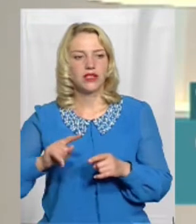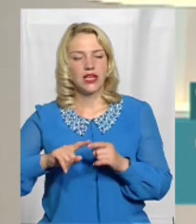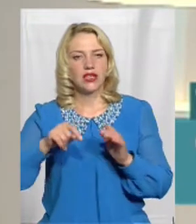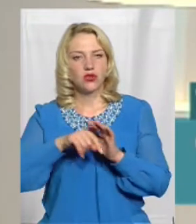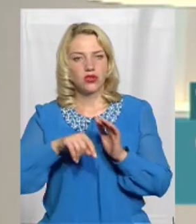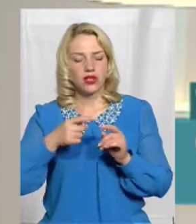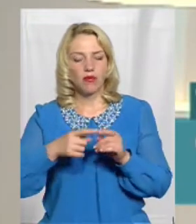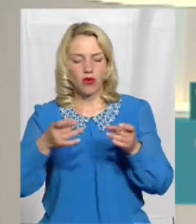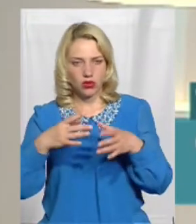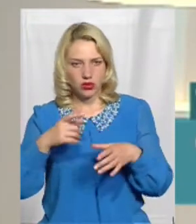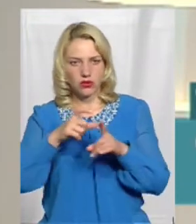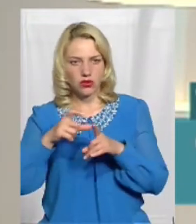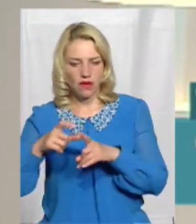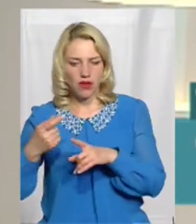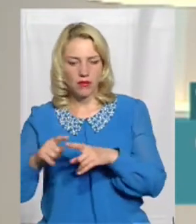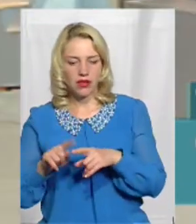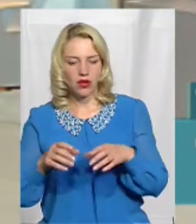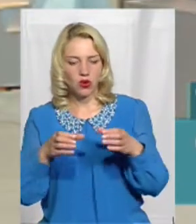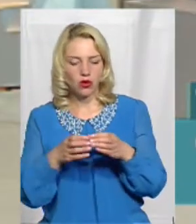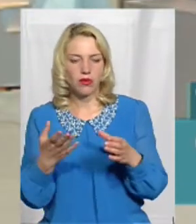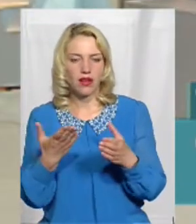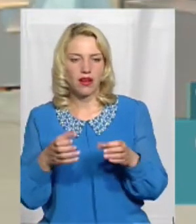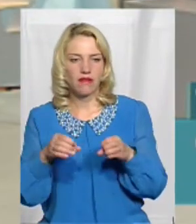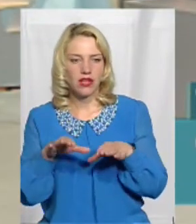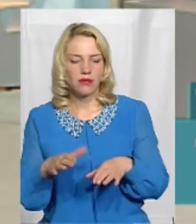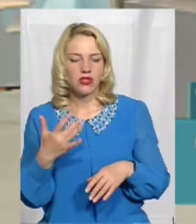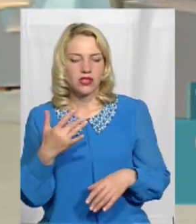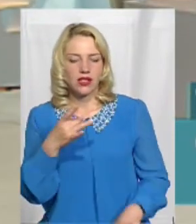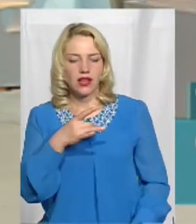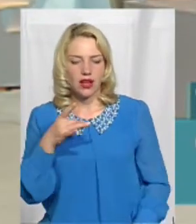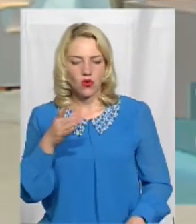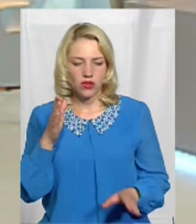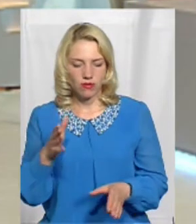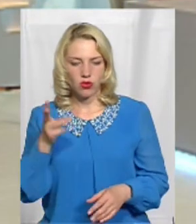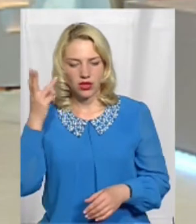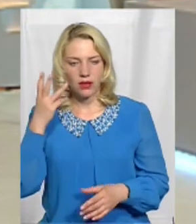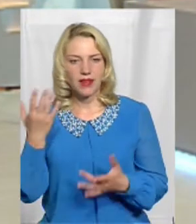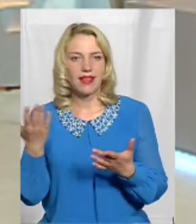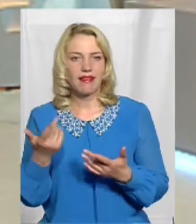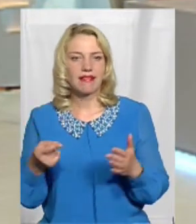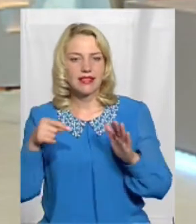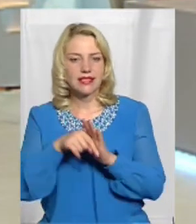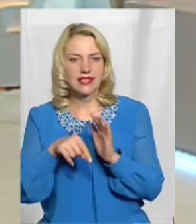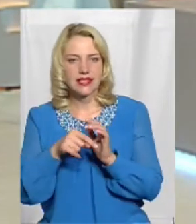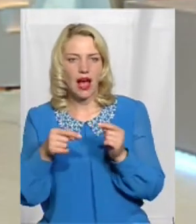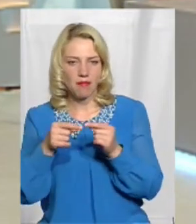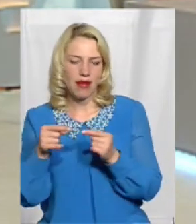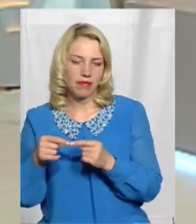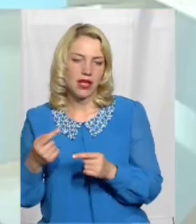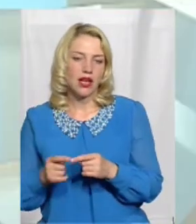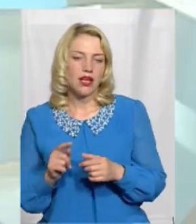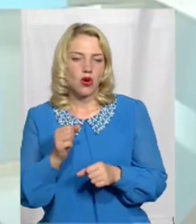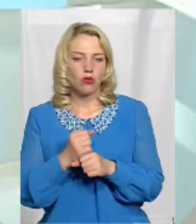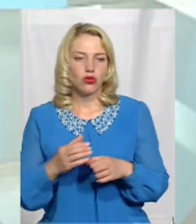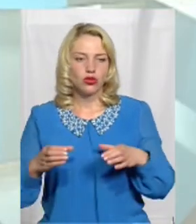це та група, яка вирішує скільки районів буде на Хмельниччині і які саме? Ця робоча група була